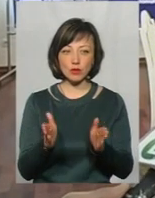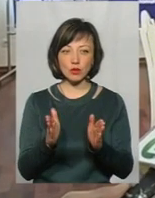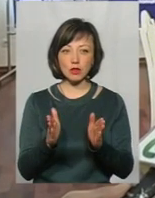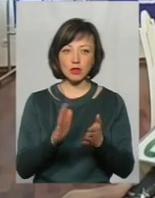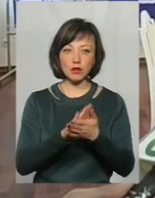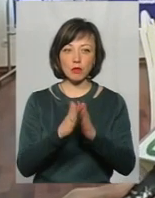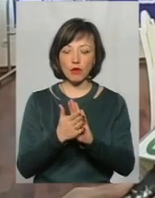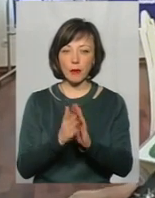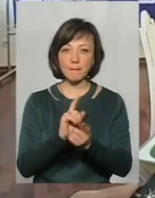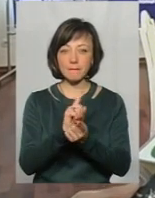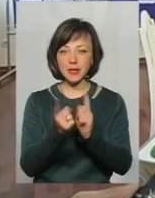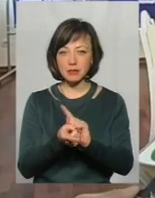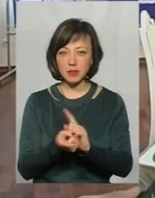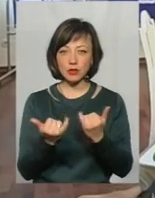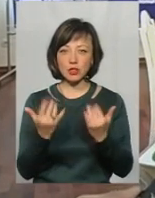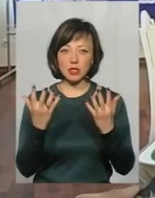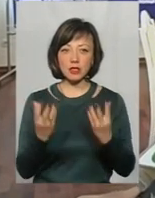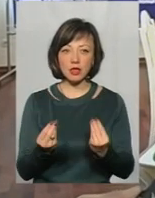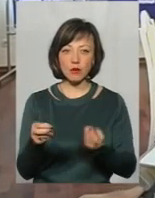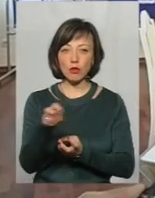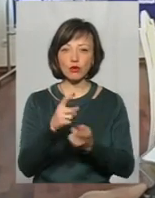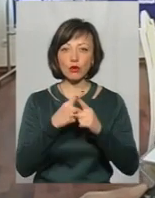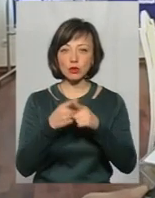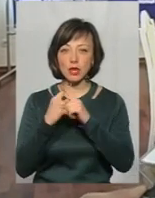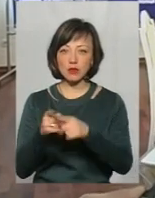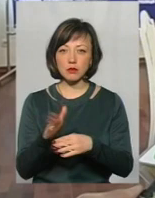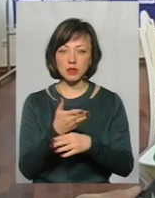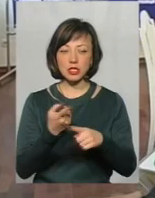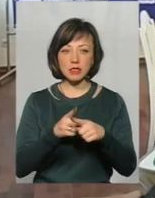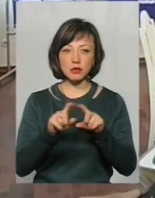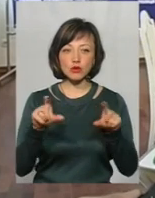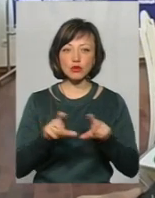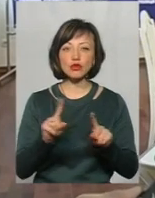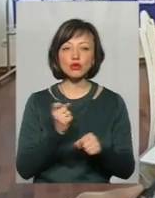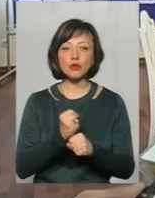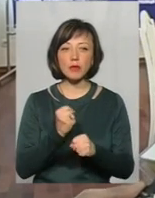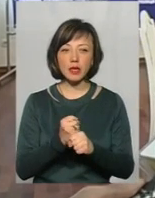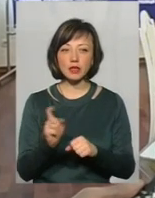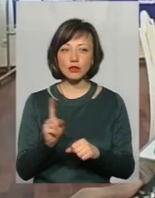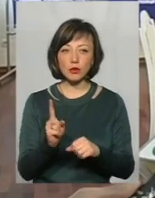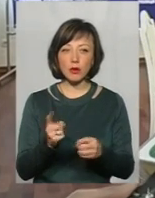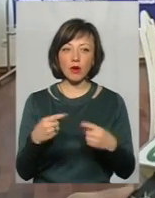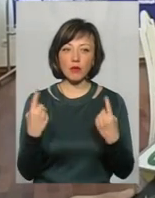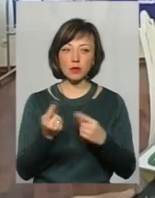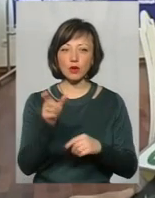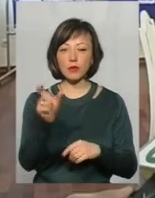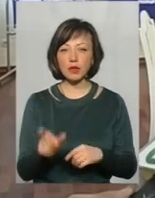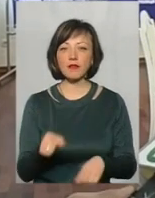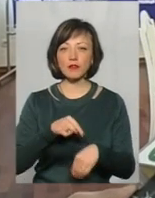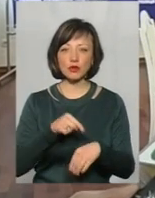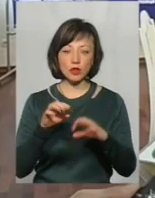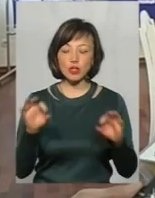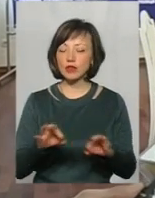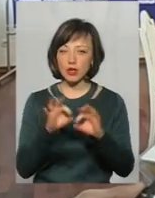домовленості, які на сьогоднішній йде пошук консенсусу між цими структурами. Що зробити для того, аби пересічні громадяни не відчули